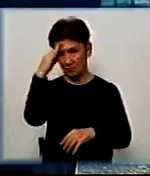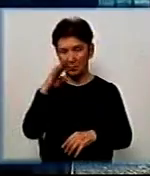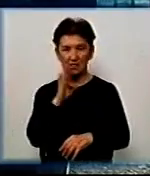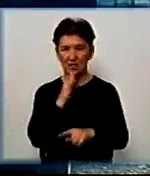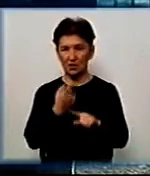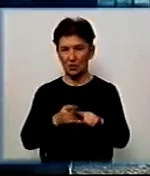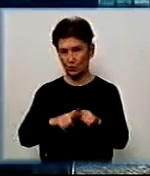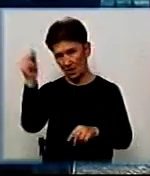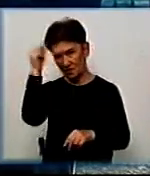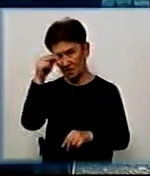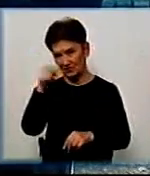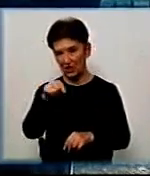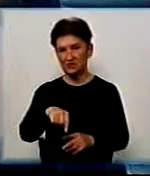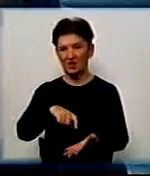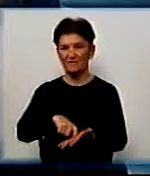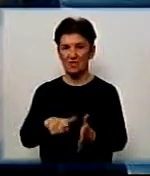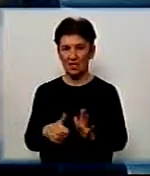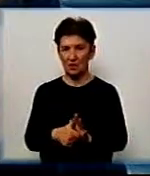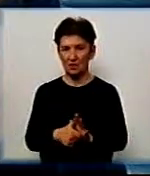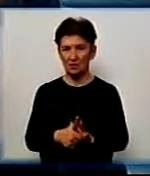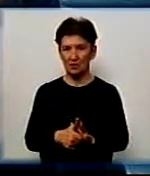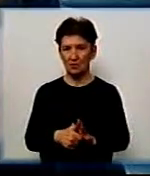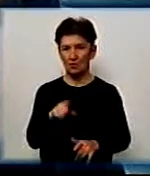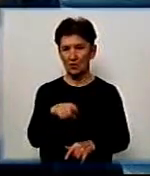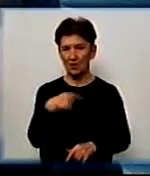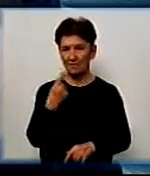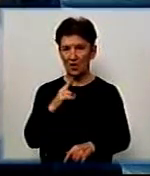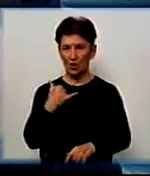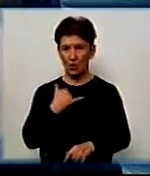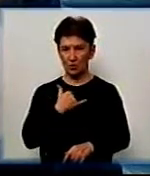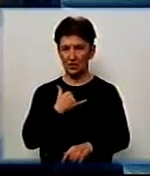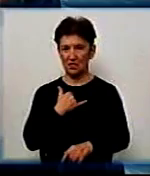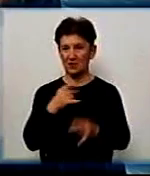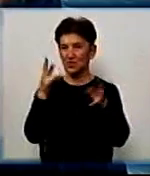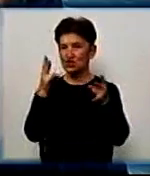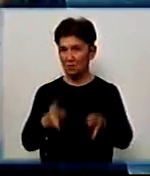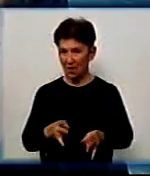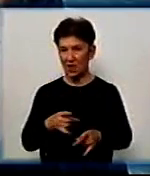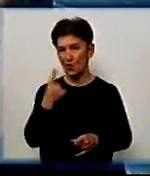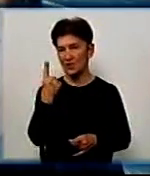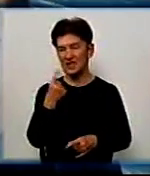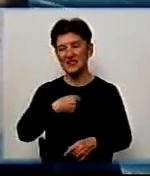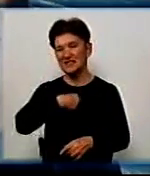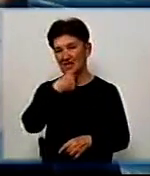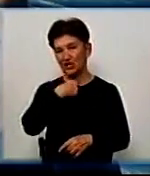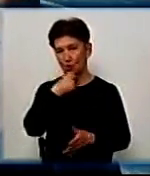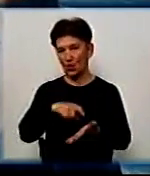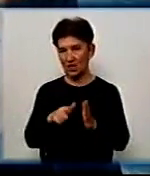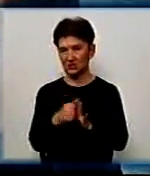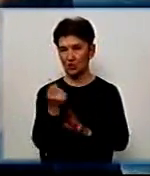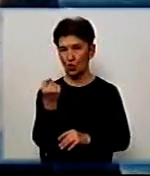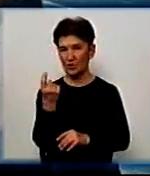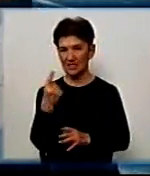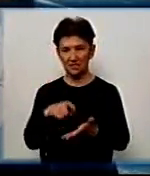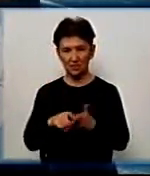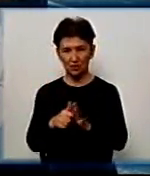навчаються в одному класі з сином Олександра. Набрала дитину, він говорить, мама, у нас ЧП, старшокласник, 11-й класник, вдарив нашого